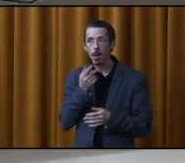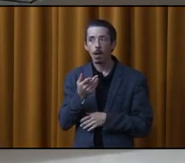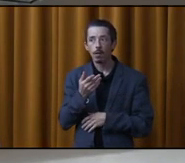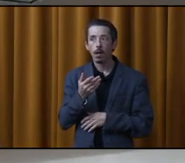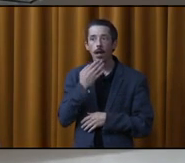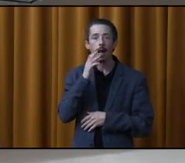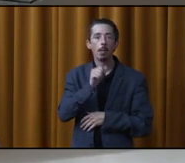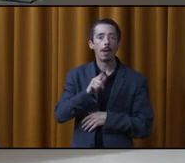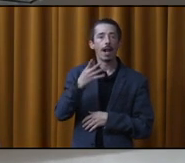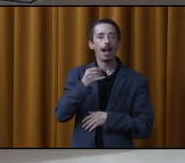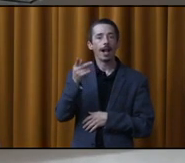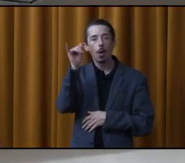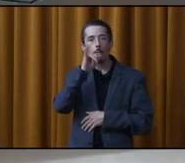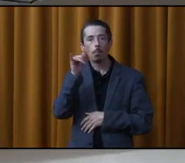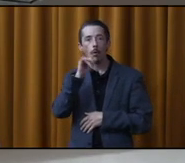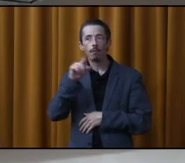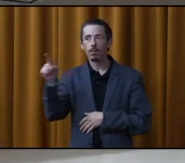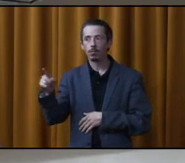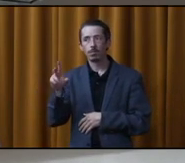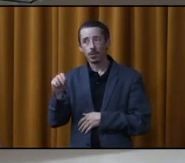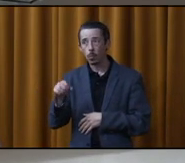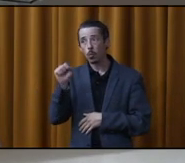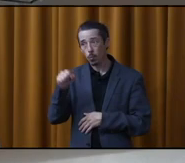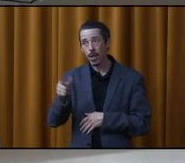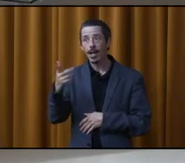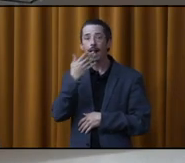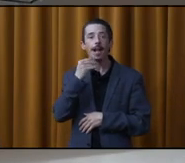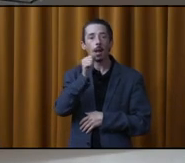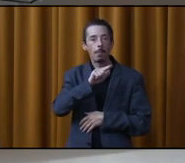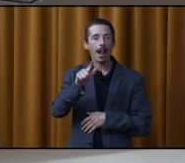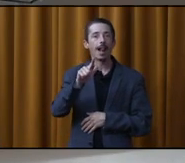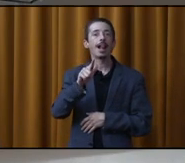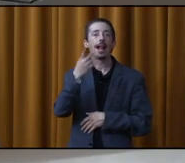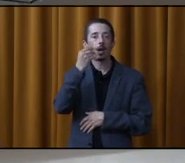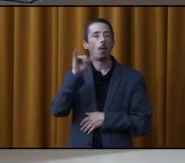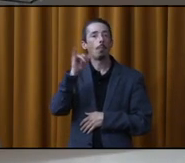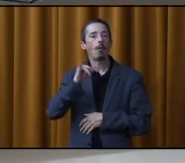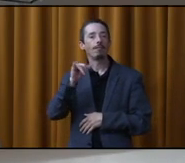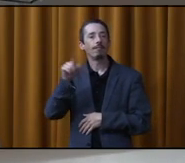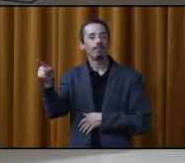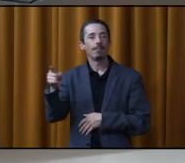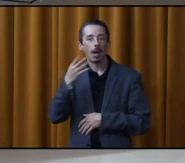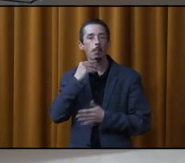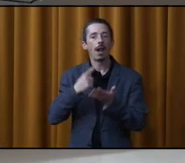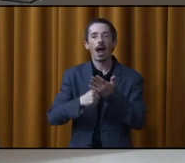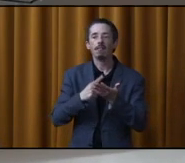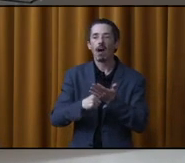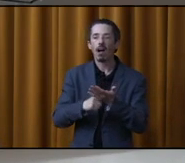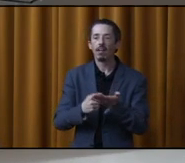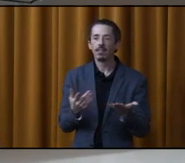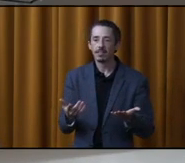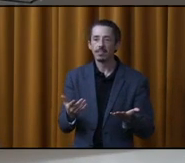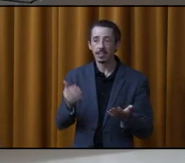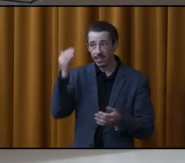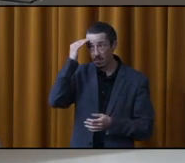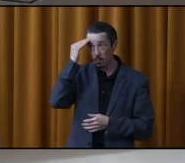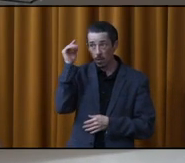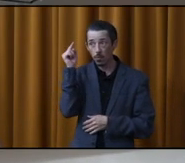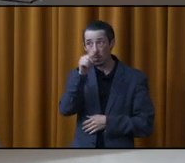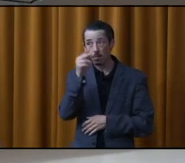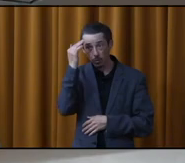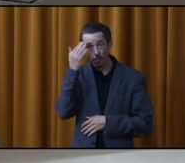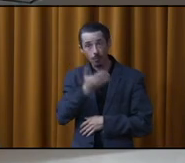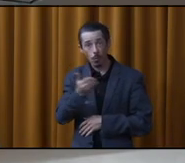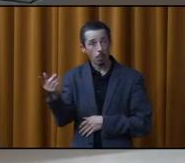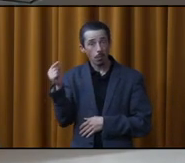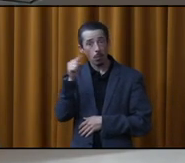la bœuf, là ». Moi, je leur dis « Oui, la belle affaire ». Ils savent. Si vous le savez,